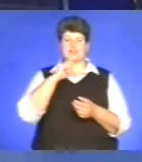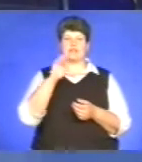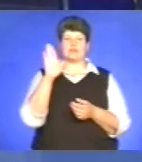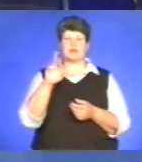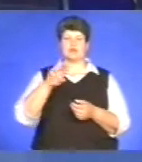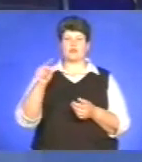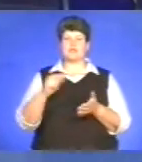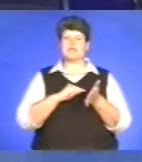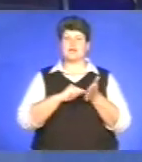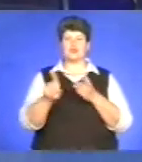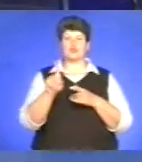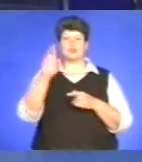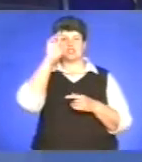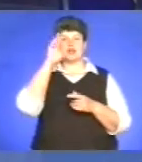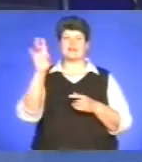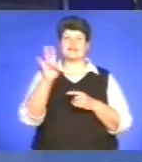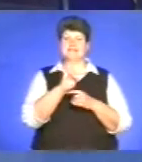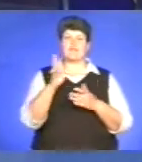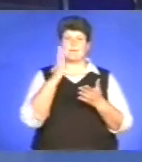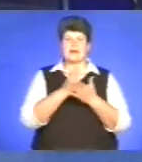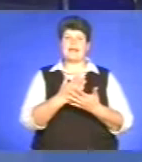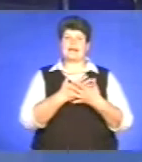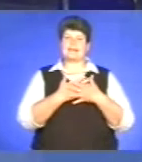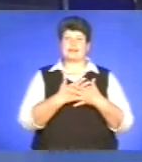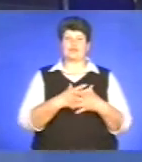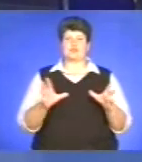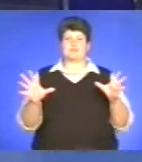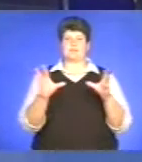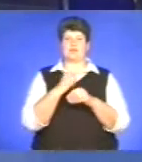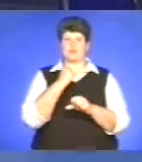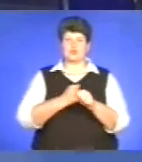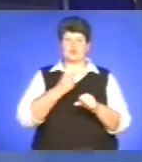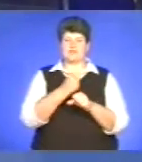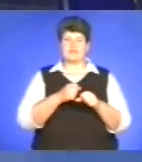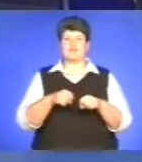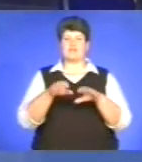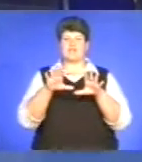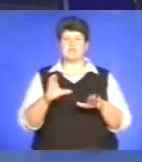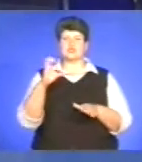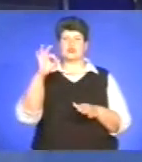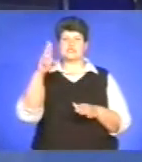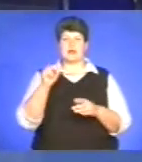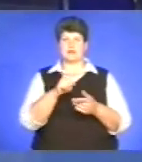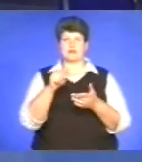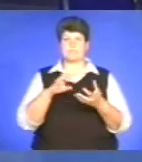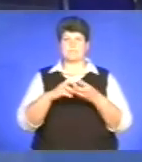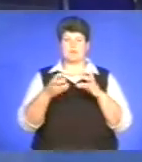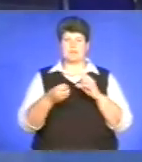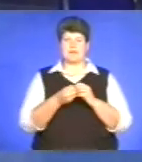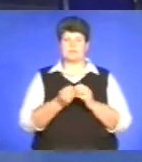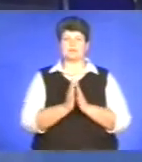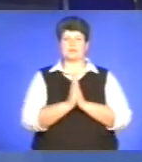відзначив, що держава та церква мають активніше співпрацювати щодо вирішення соціальних проблем. Закликав органи влади,